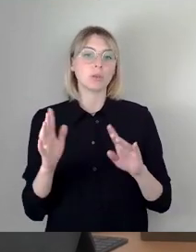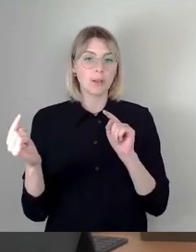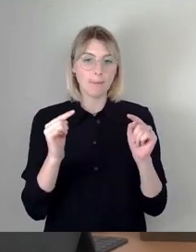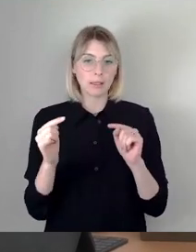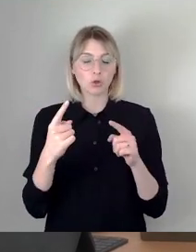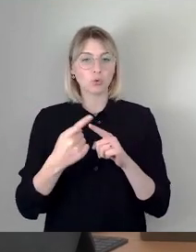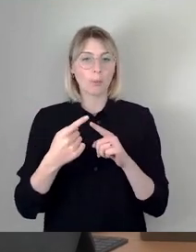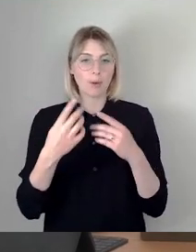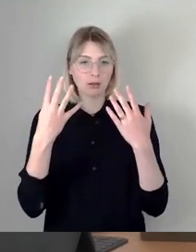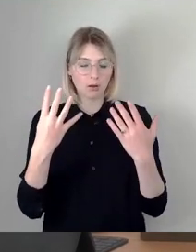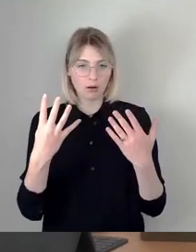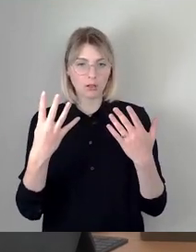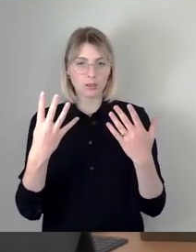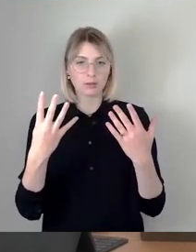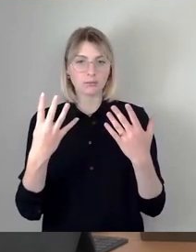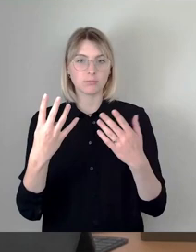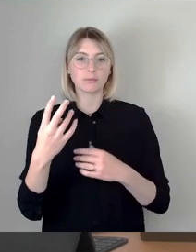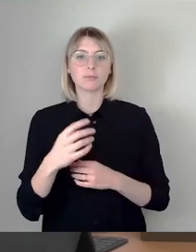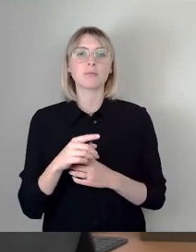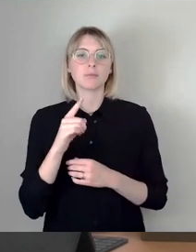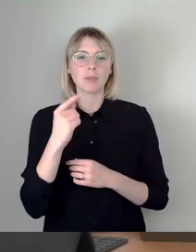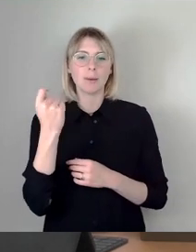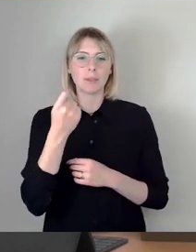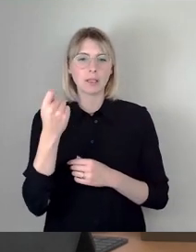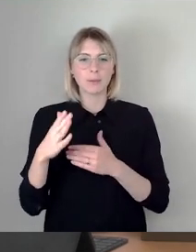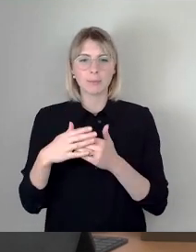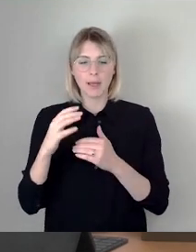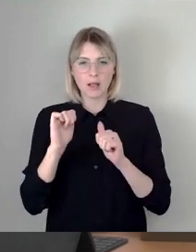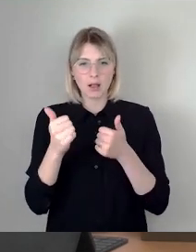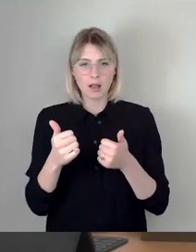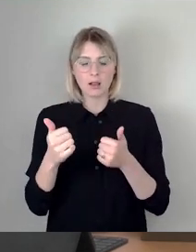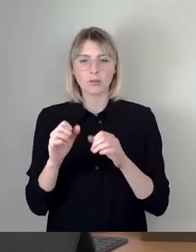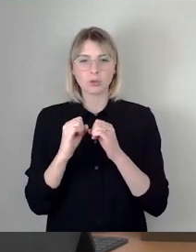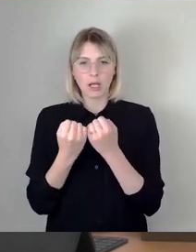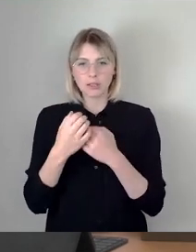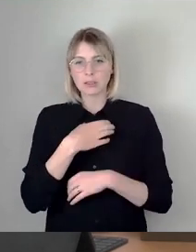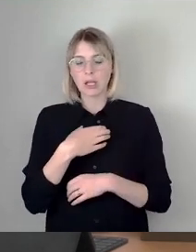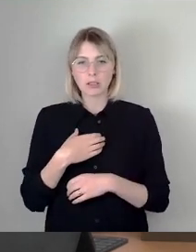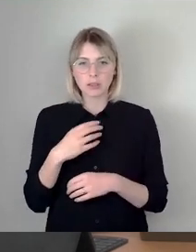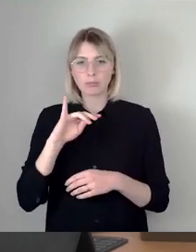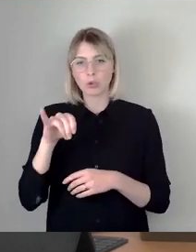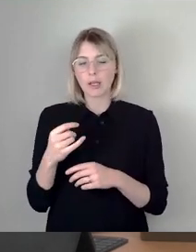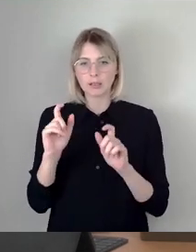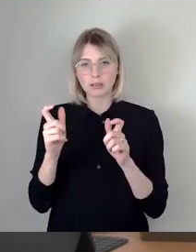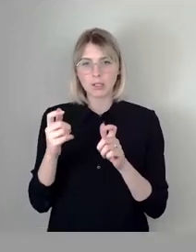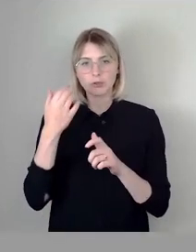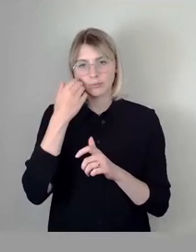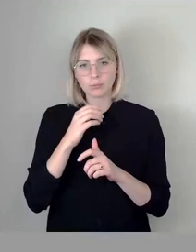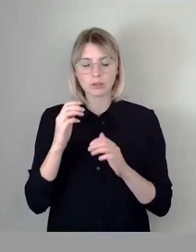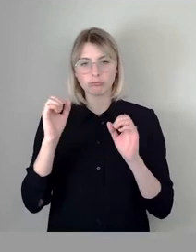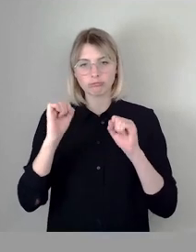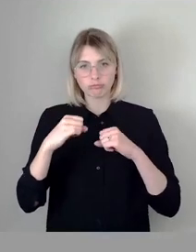Wer diesem, da geht es um die Betriebsbeihilfe für die Stadt in Dresden Projektgesellschaft zustimmen möchte, den bitte ich jetzt um das Stimmzeichen.